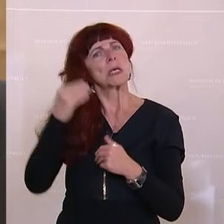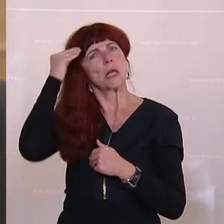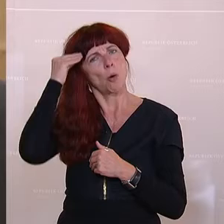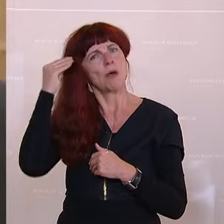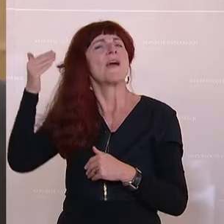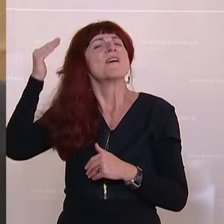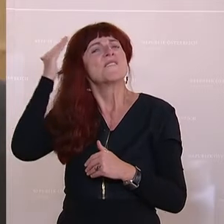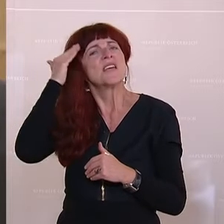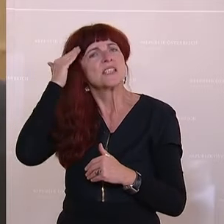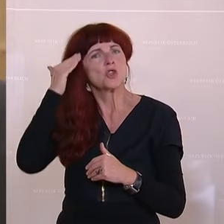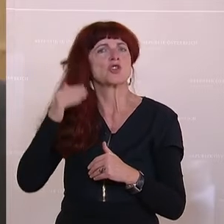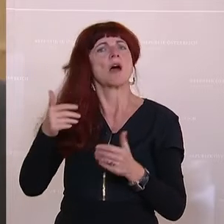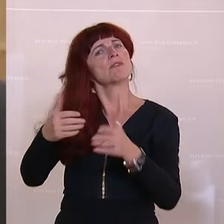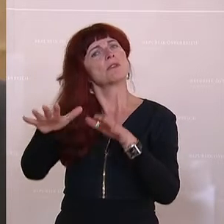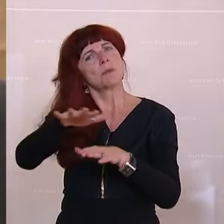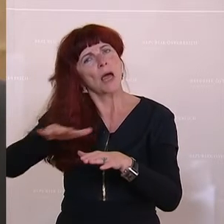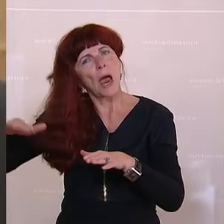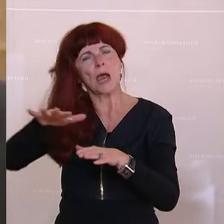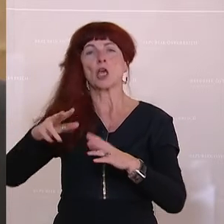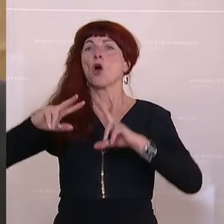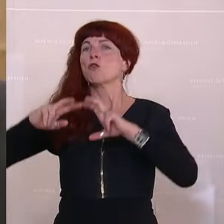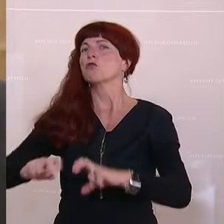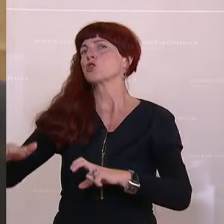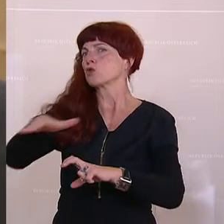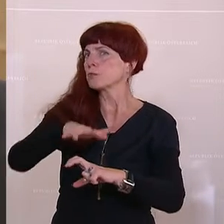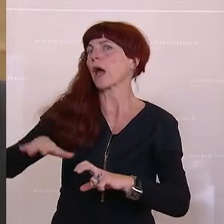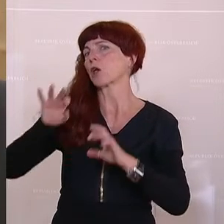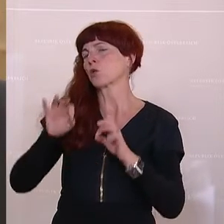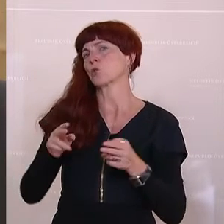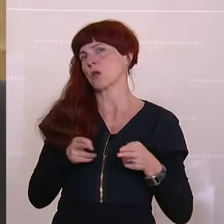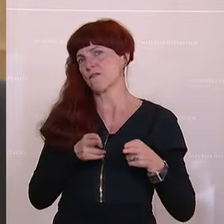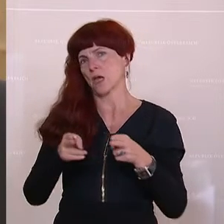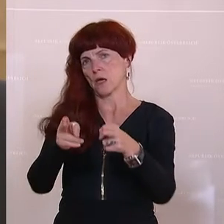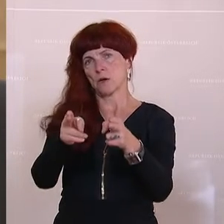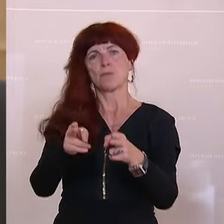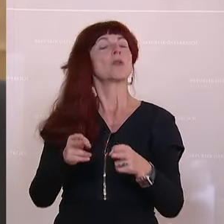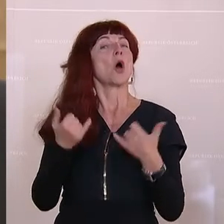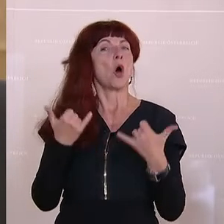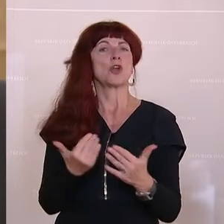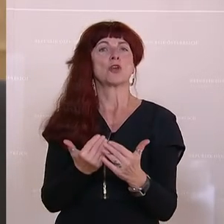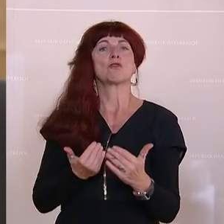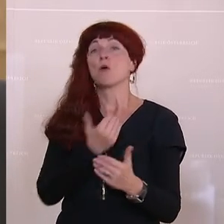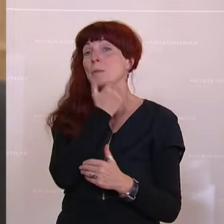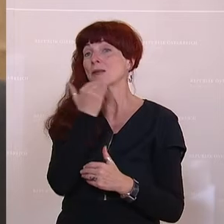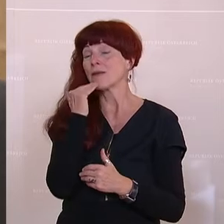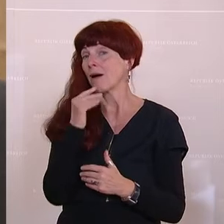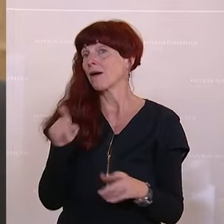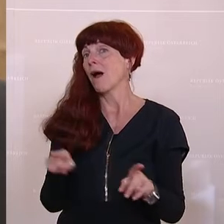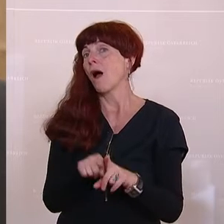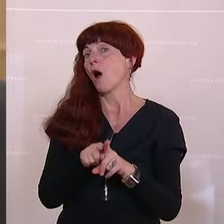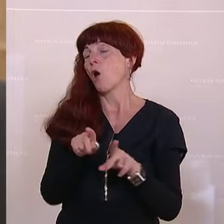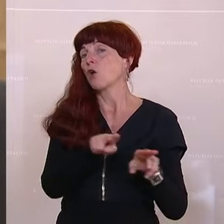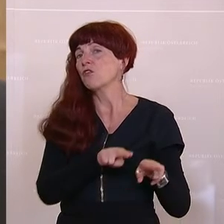der Forschungssektor im Großen und Ganzen auf einem sehr guten Weg ist. Ich hatte auch heute am Vormittag bereits eine, per Videokonferenz,